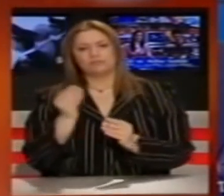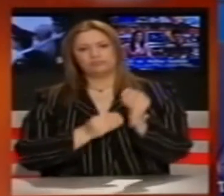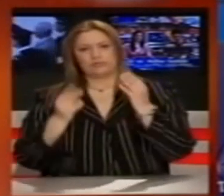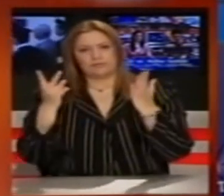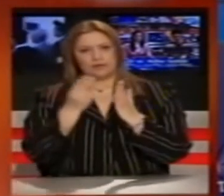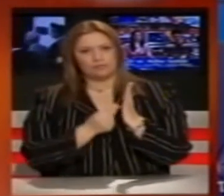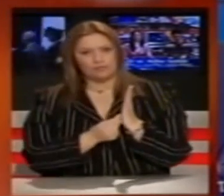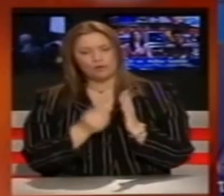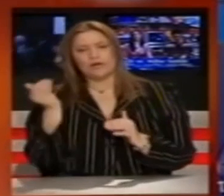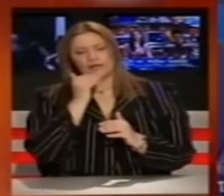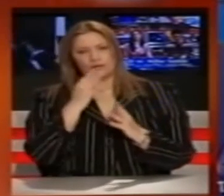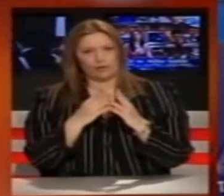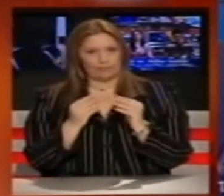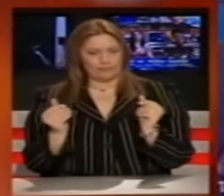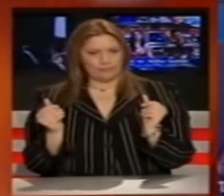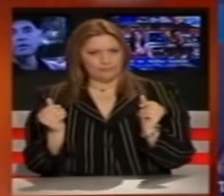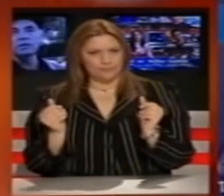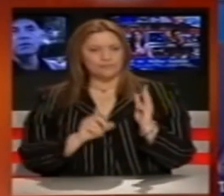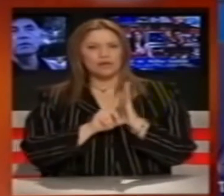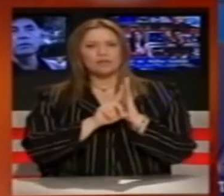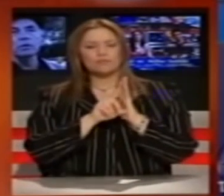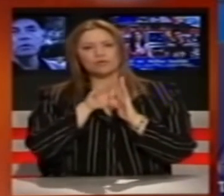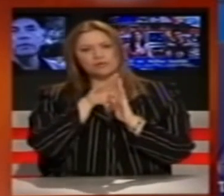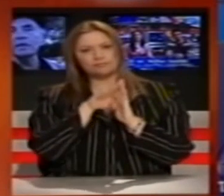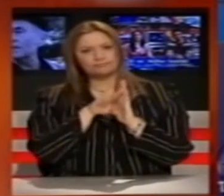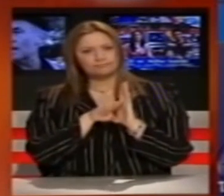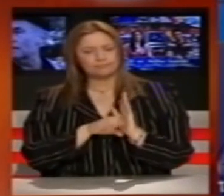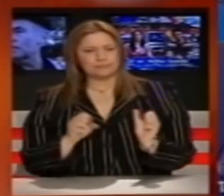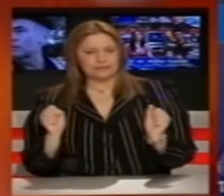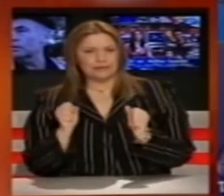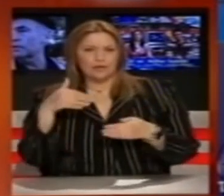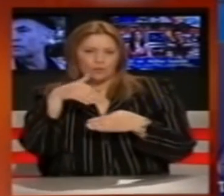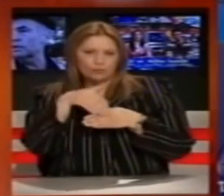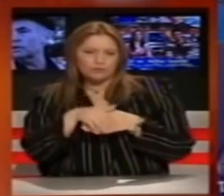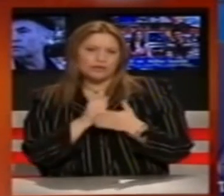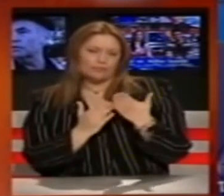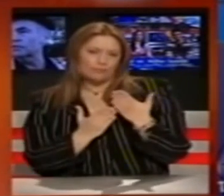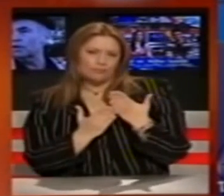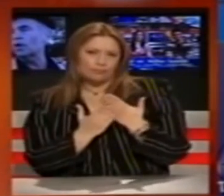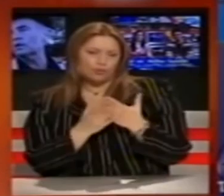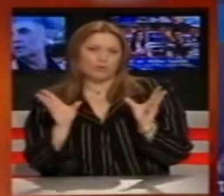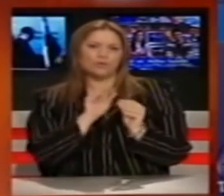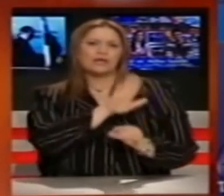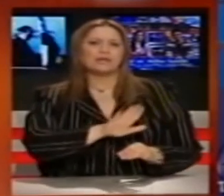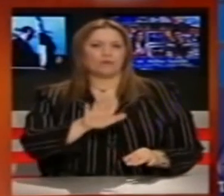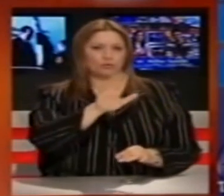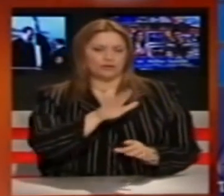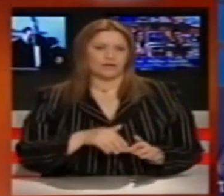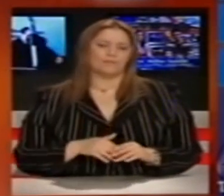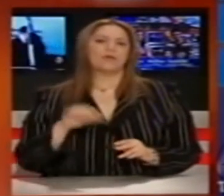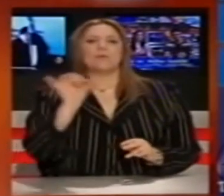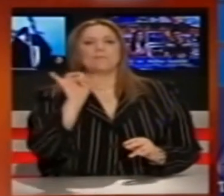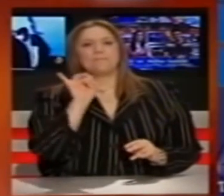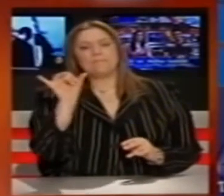με γρήγορη όμως εξασθένηση και θερμοκρασία σε χαμηλά επίπεδα με παγιετό τη νύχτα και νωρίς το πρωί στα υπηρωτικά. Την